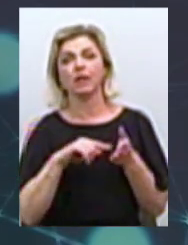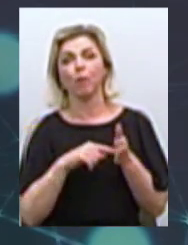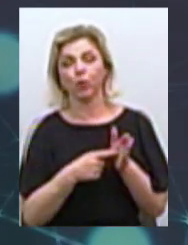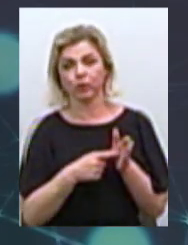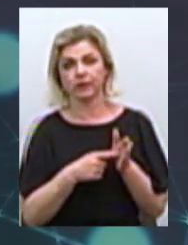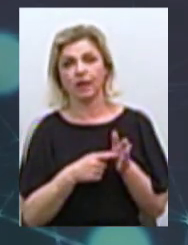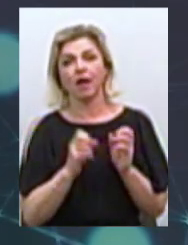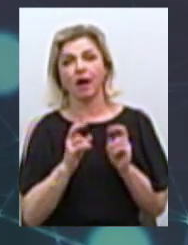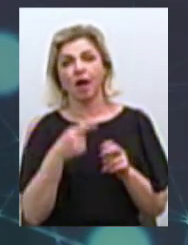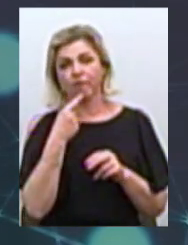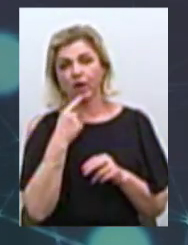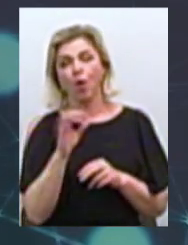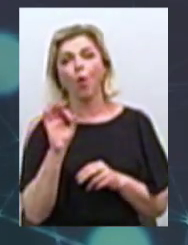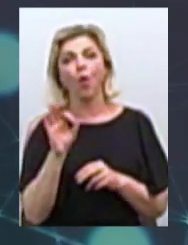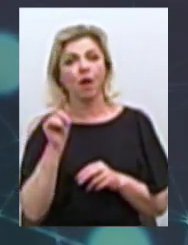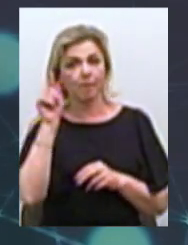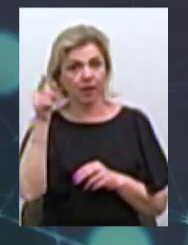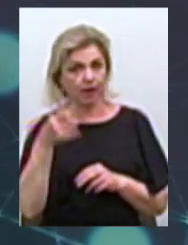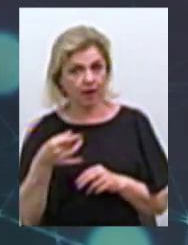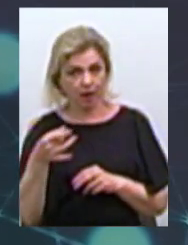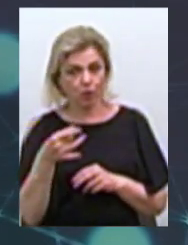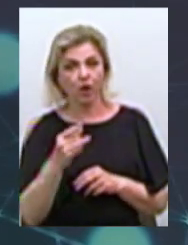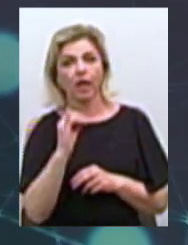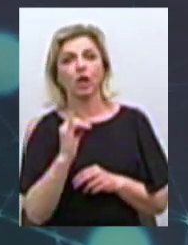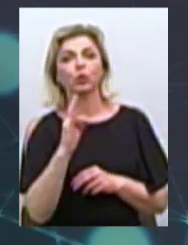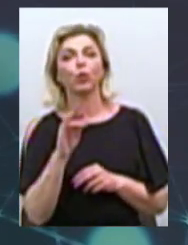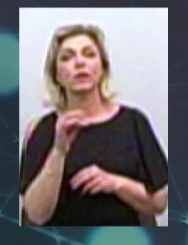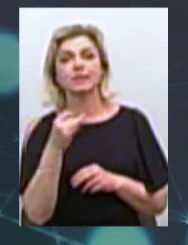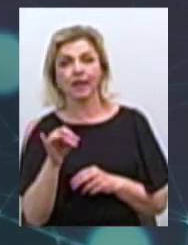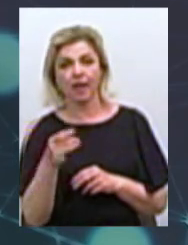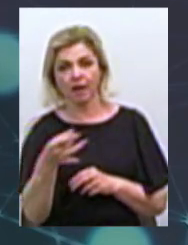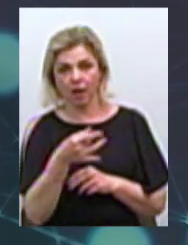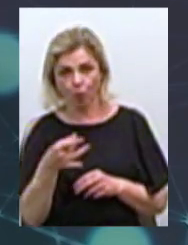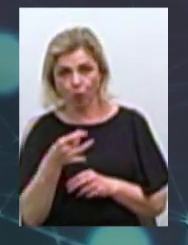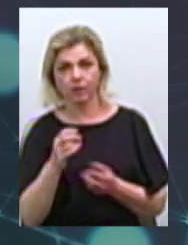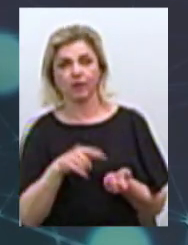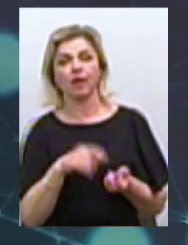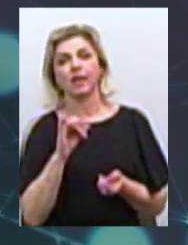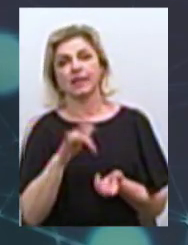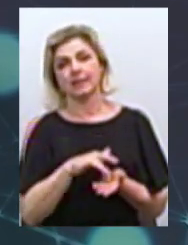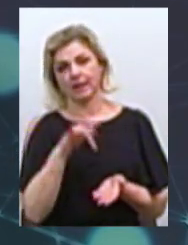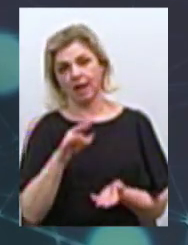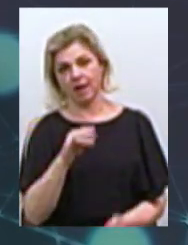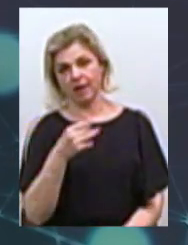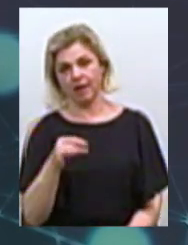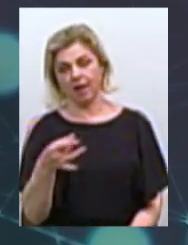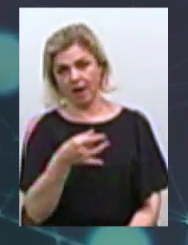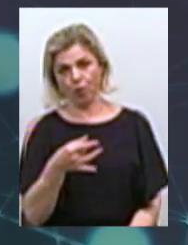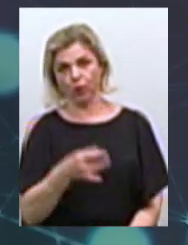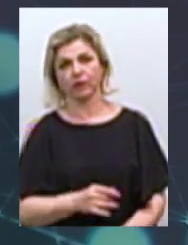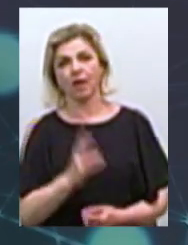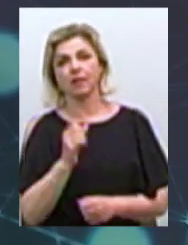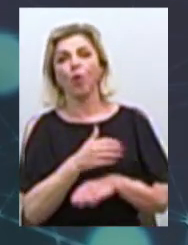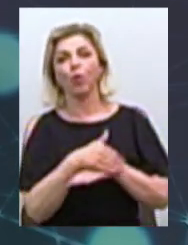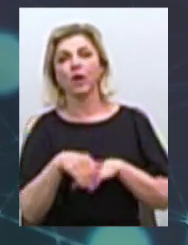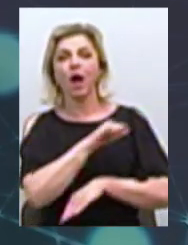зазначали, у Корабельному районі, у Вінгульському районі, ну і в Центральному районі, на